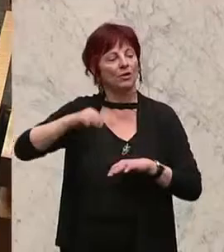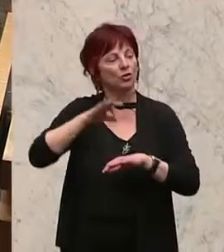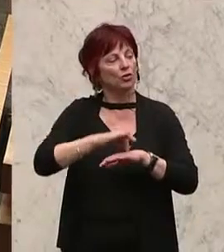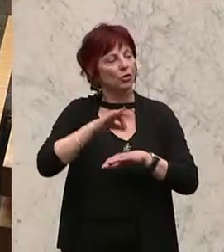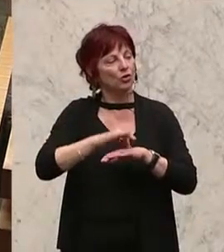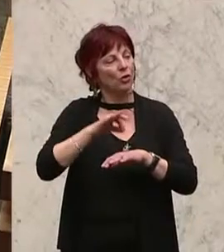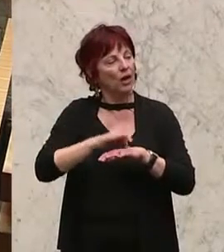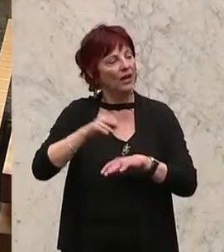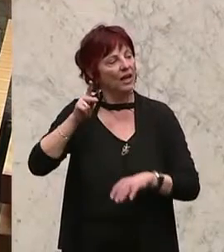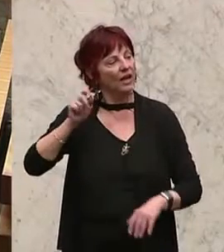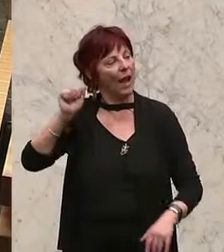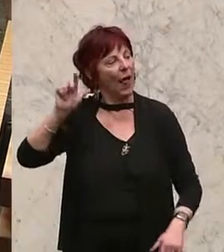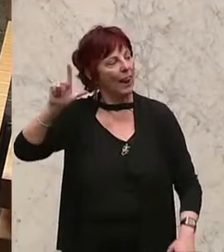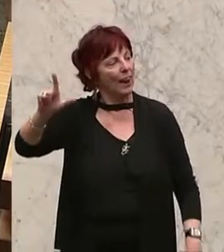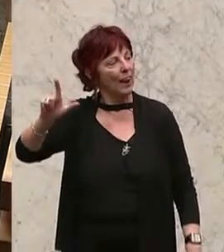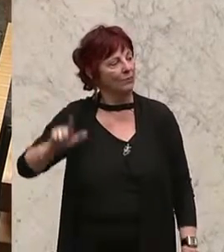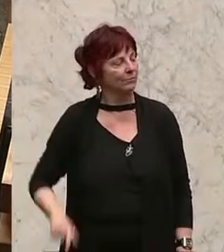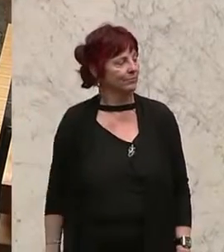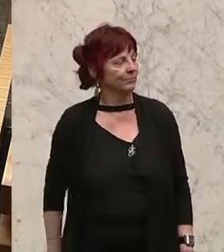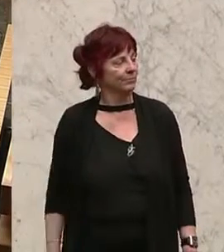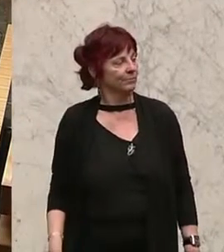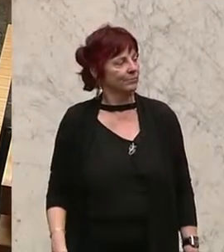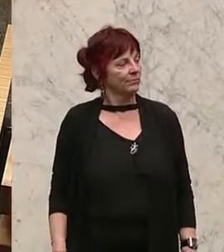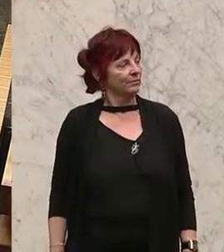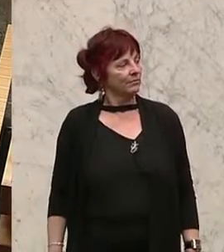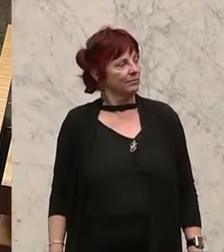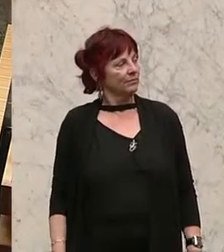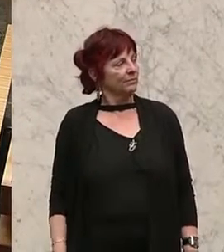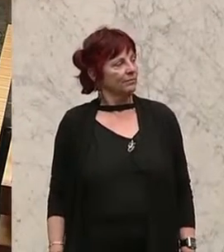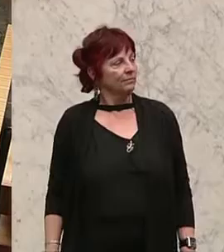Nächste Rednerin, Beatrix Kahl von der ÖVP.